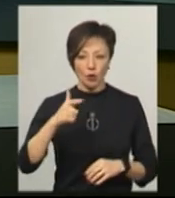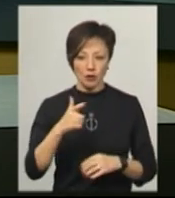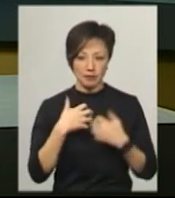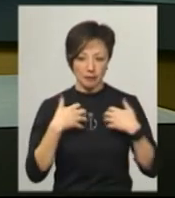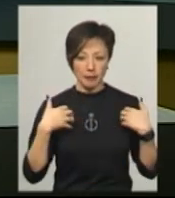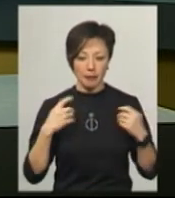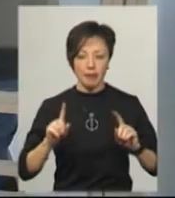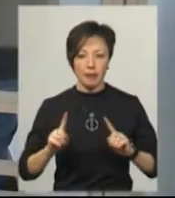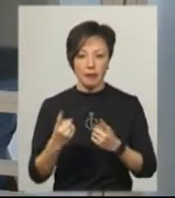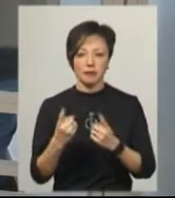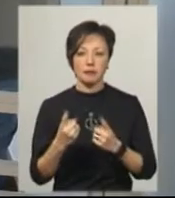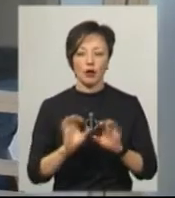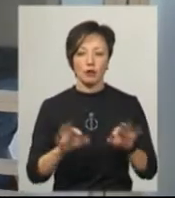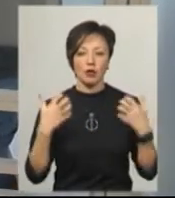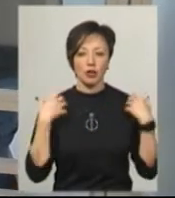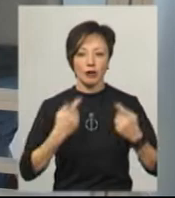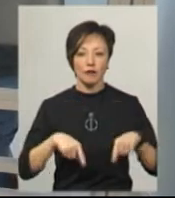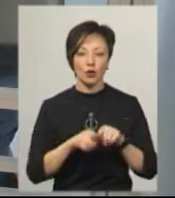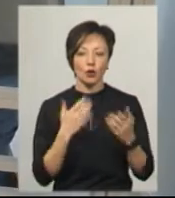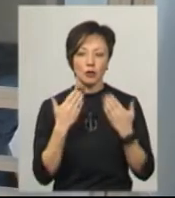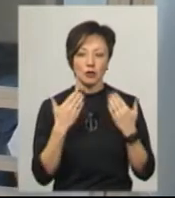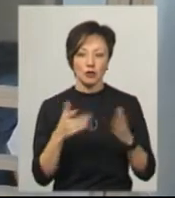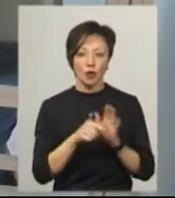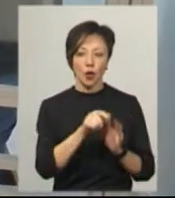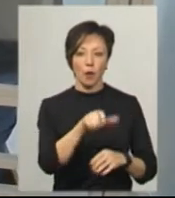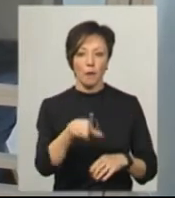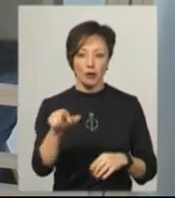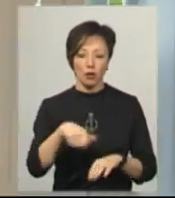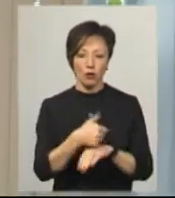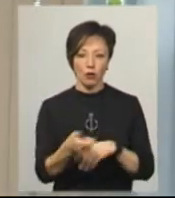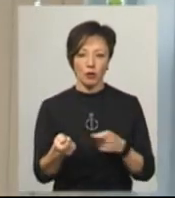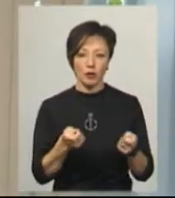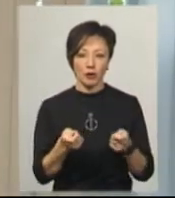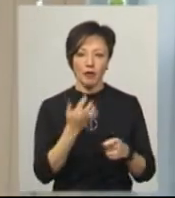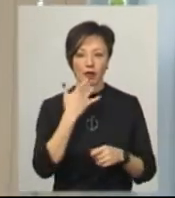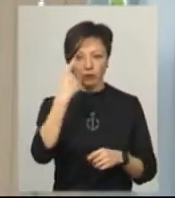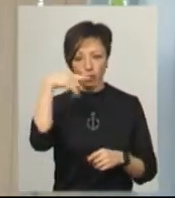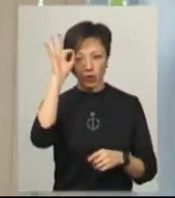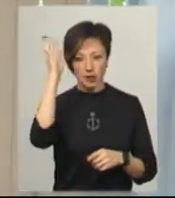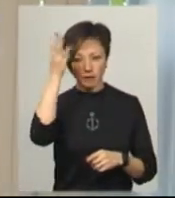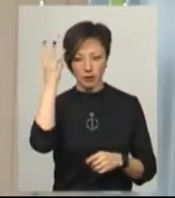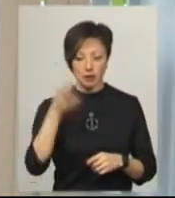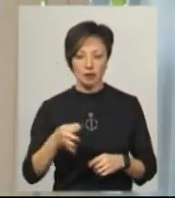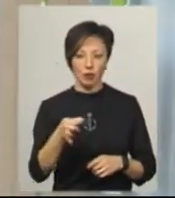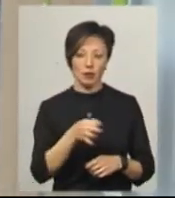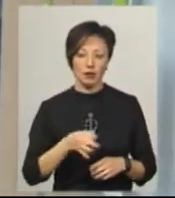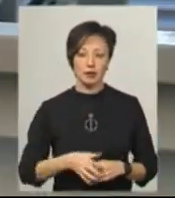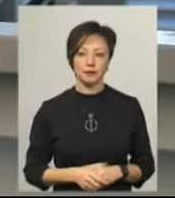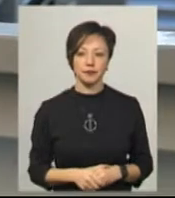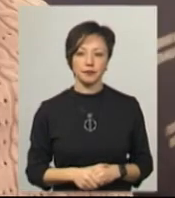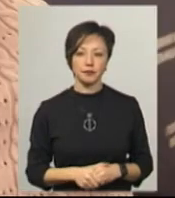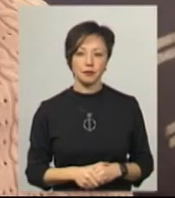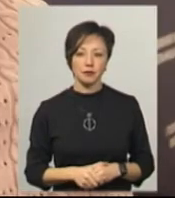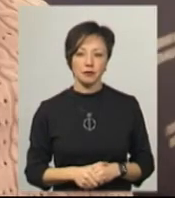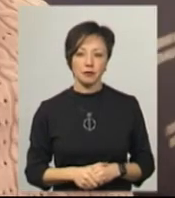Про це розповідає начальниця відділу комунікації з громадськістю головного управління Нацполіції Хмельницької області Інна